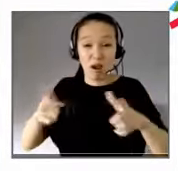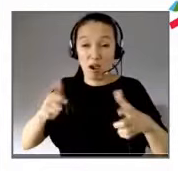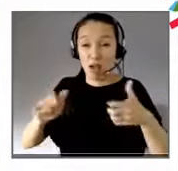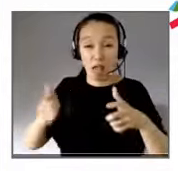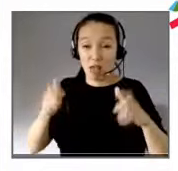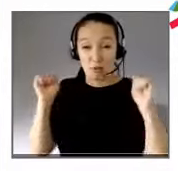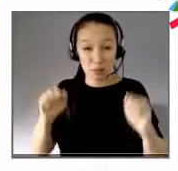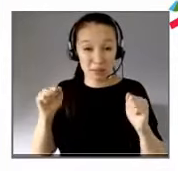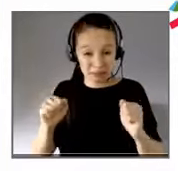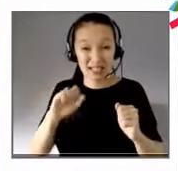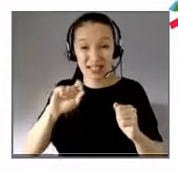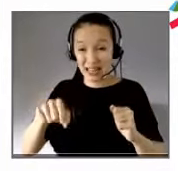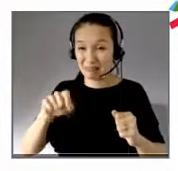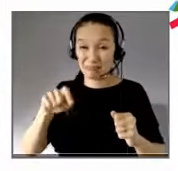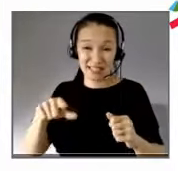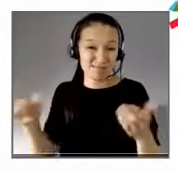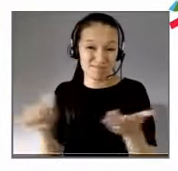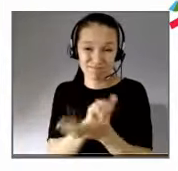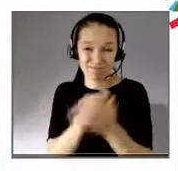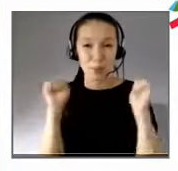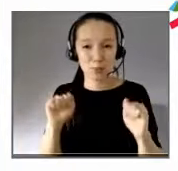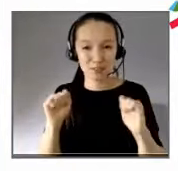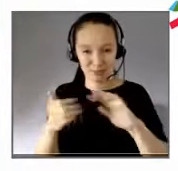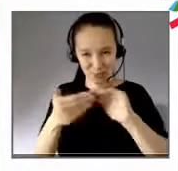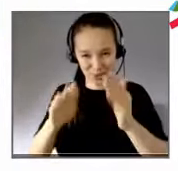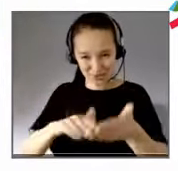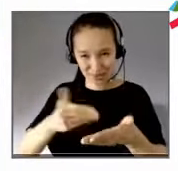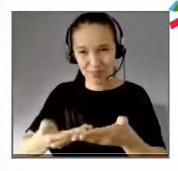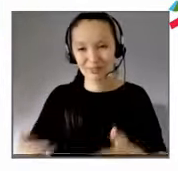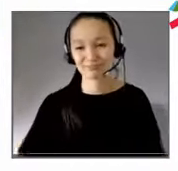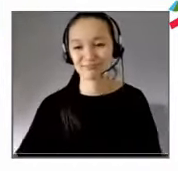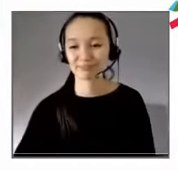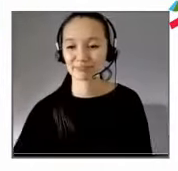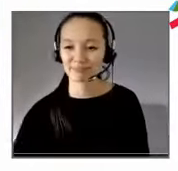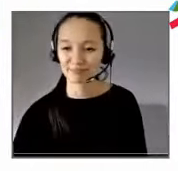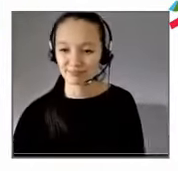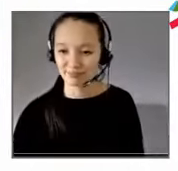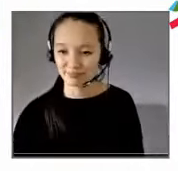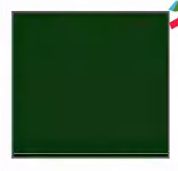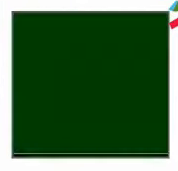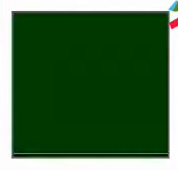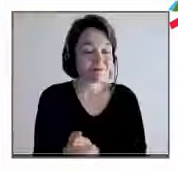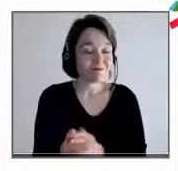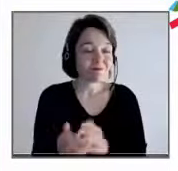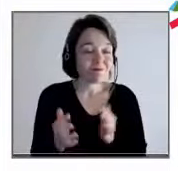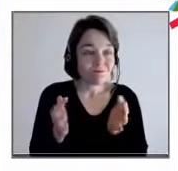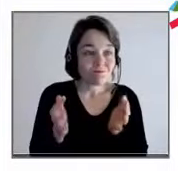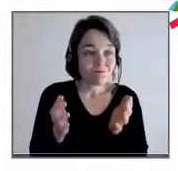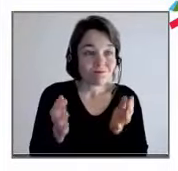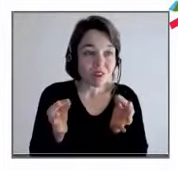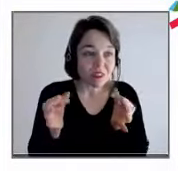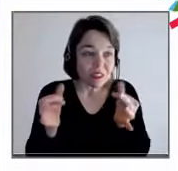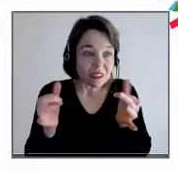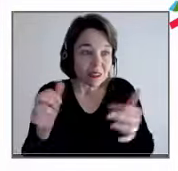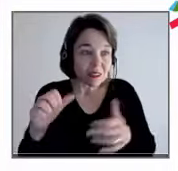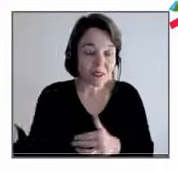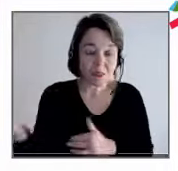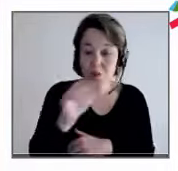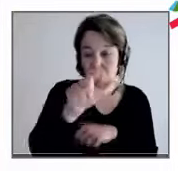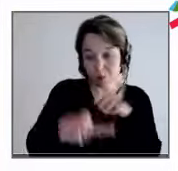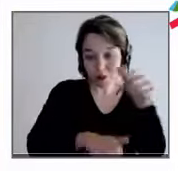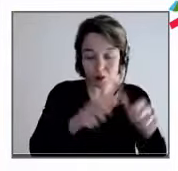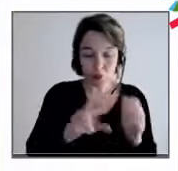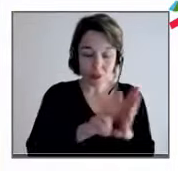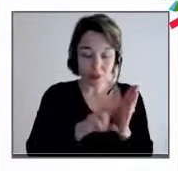La fraternité, Patrick Vivret, c'est l'affaire des individus,'est l'affaire, par exemple, des référents handicap, ou c'est l